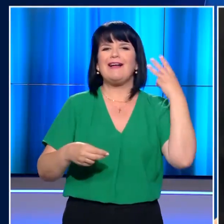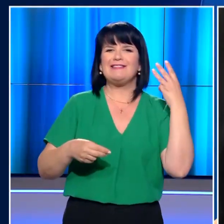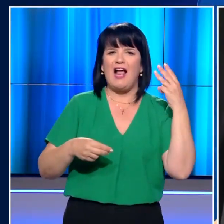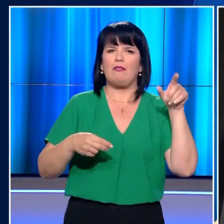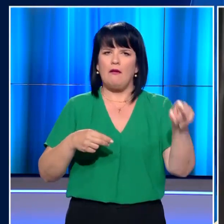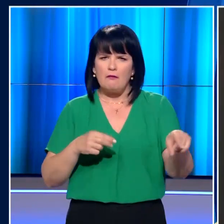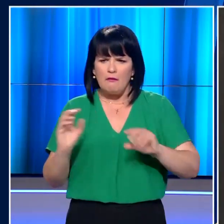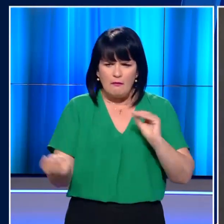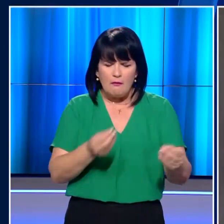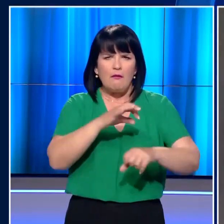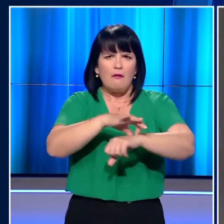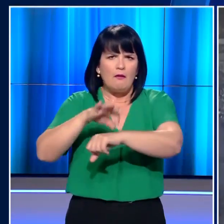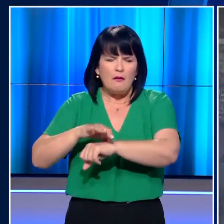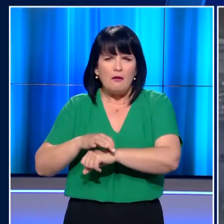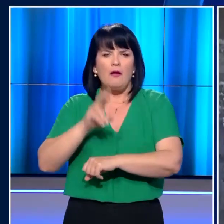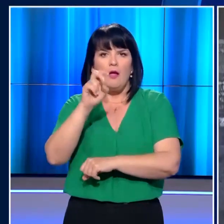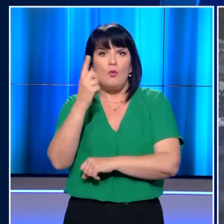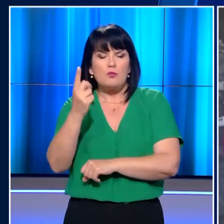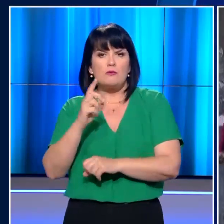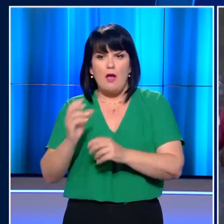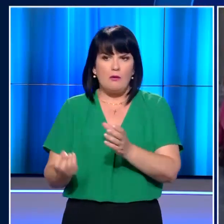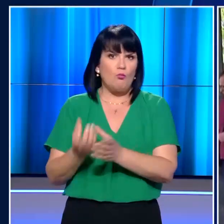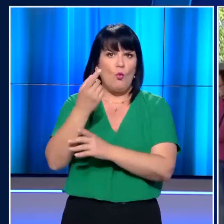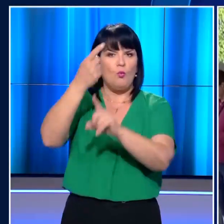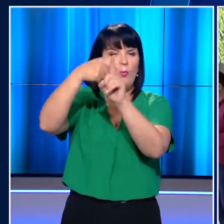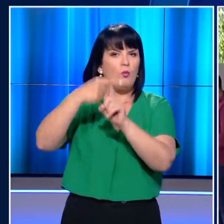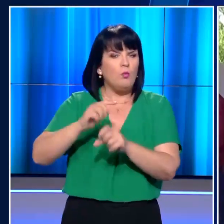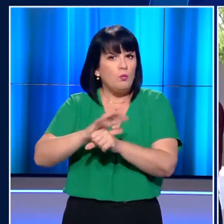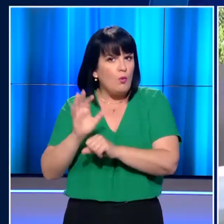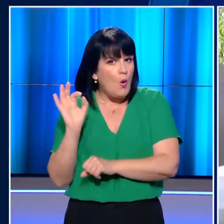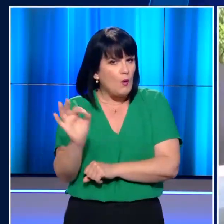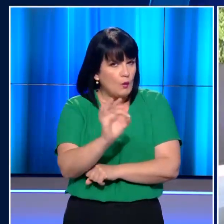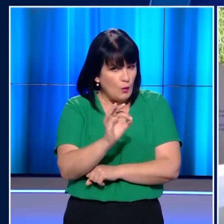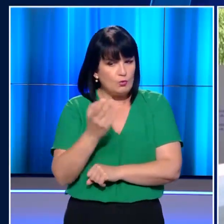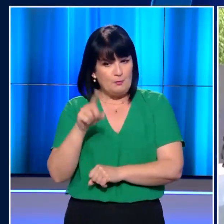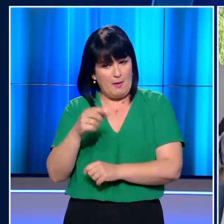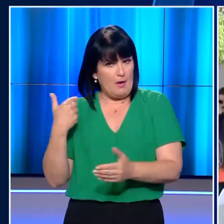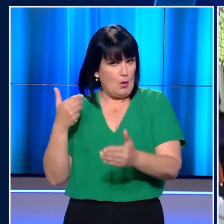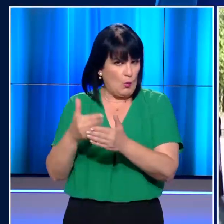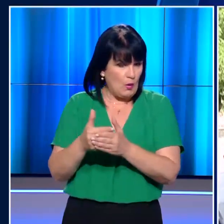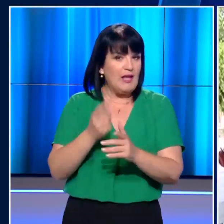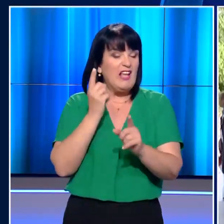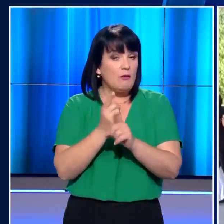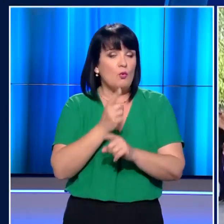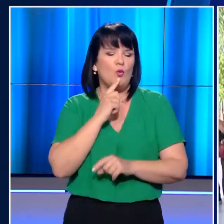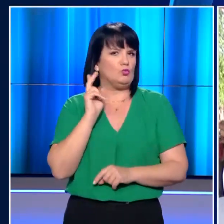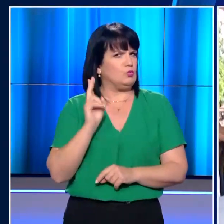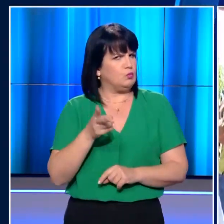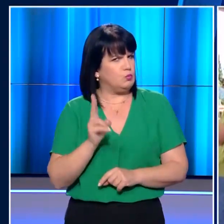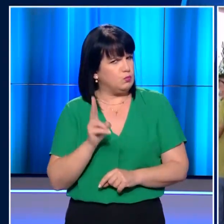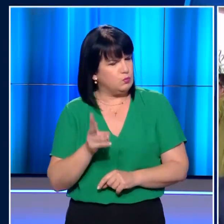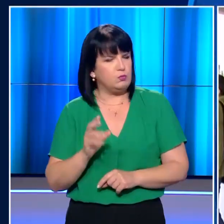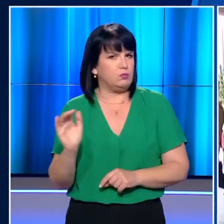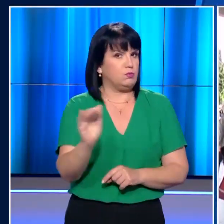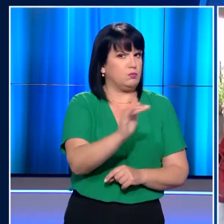όπου εντοπίστηκαν τα μισά από τα 21 νέα περιστατικά που επιβεβαιώθηκαν το τελευταίο 24ωρο. Οι ειδικοί χτυπούν καμπανάκι και